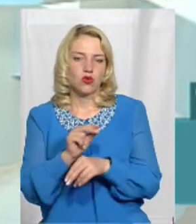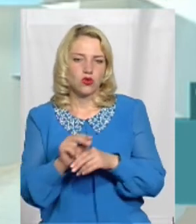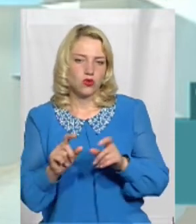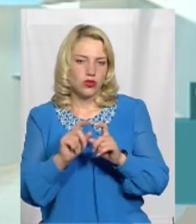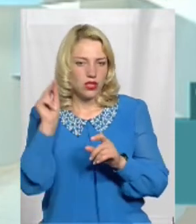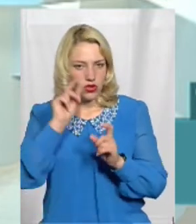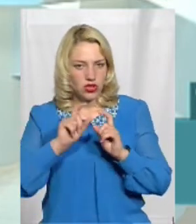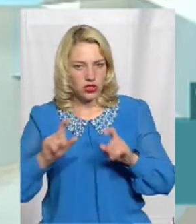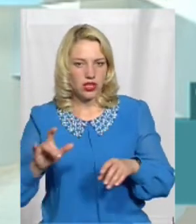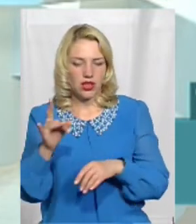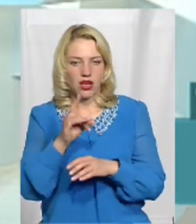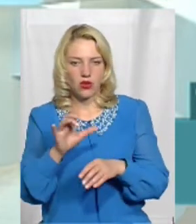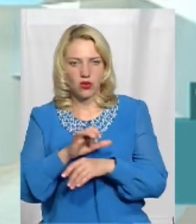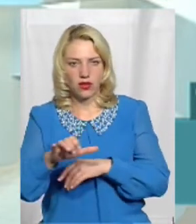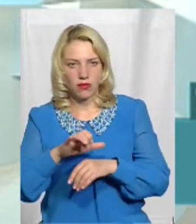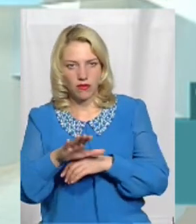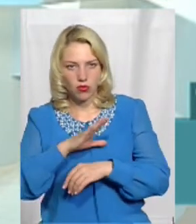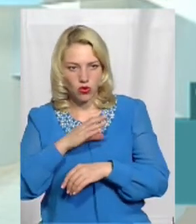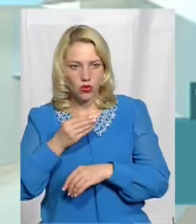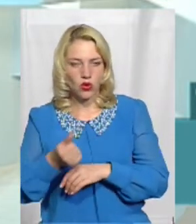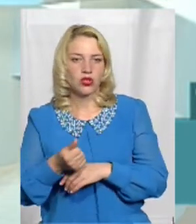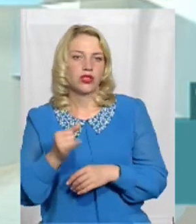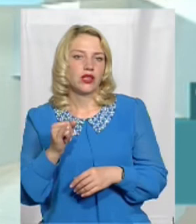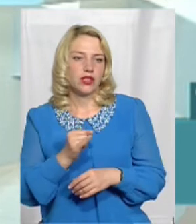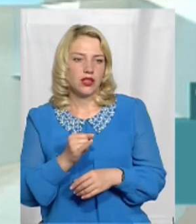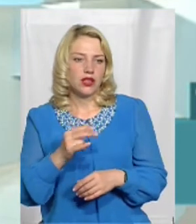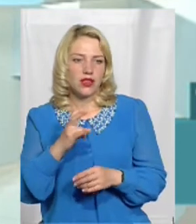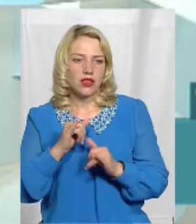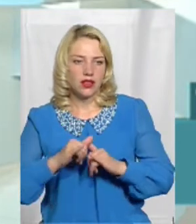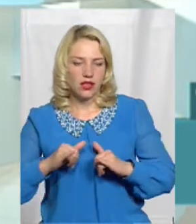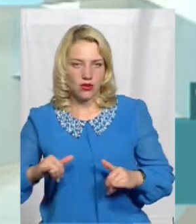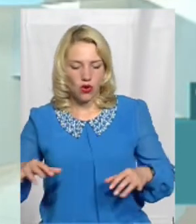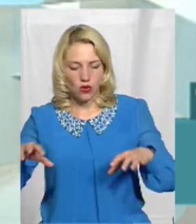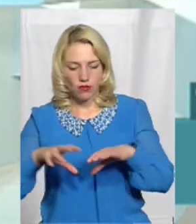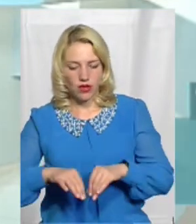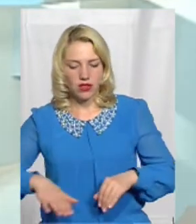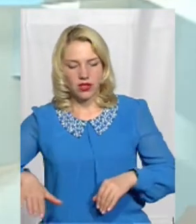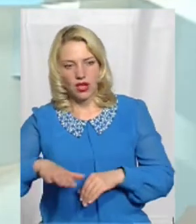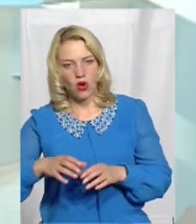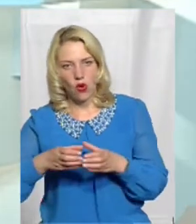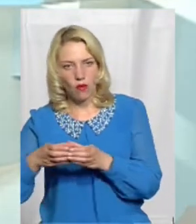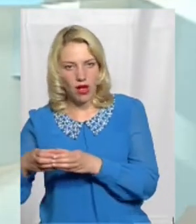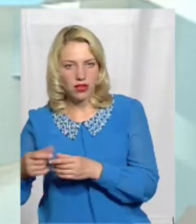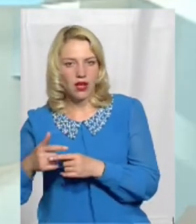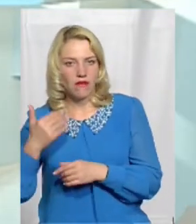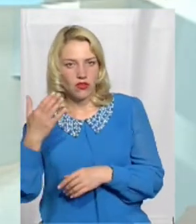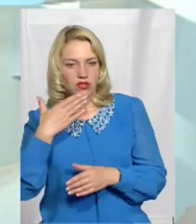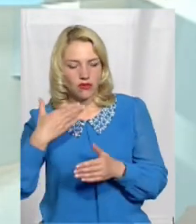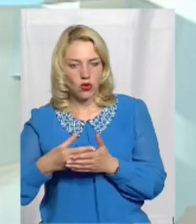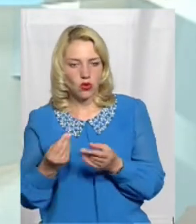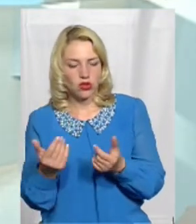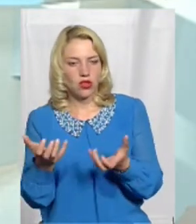районі направлялись кошти І на розвиток об'єднаних громад вони свої кошти